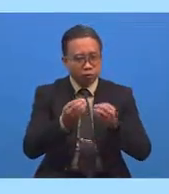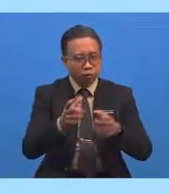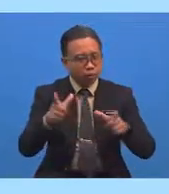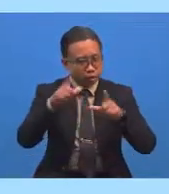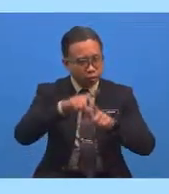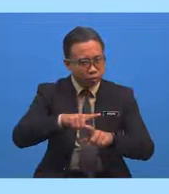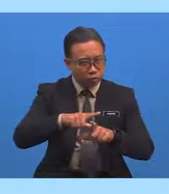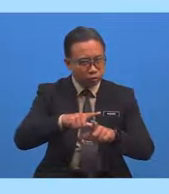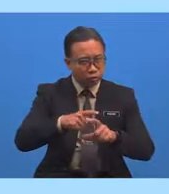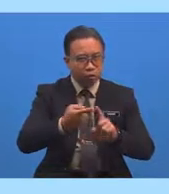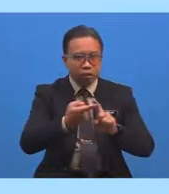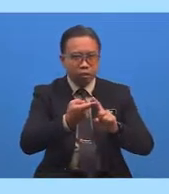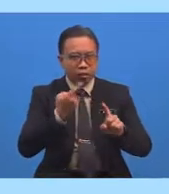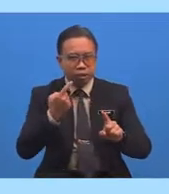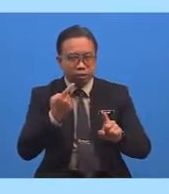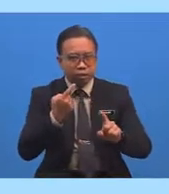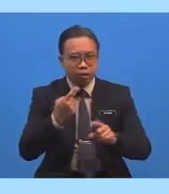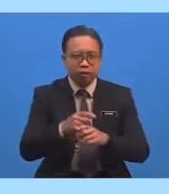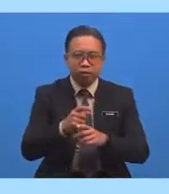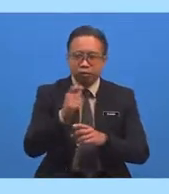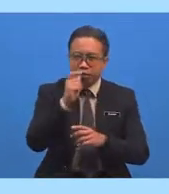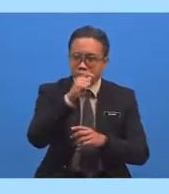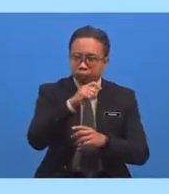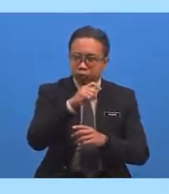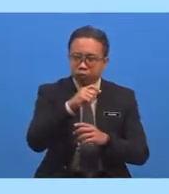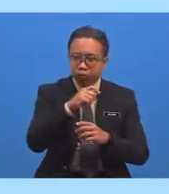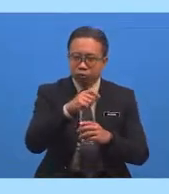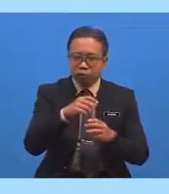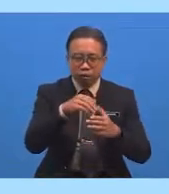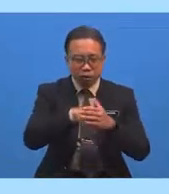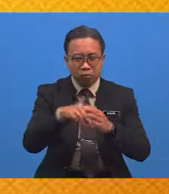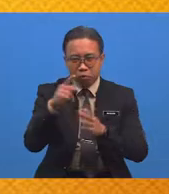perlindunganmu Daripada azab kubur